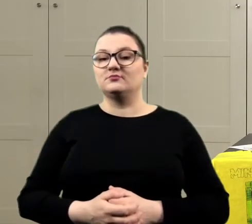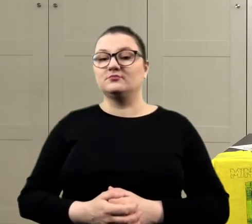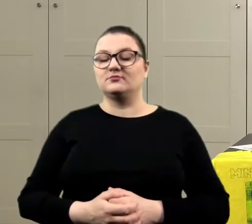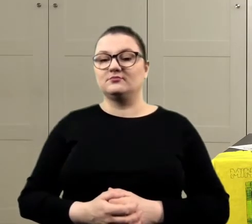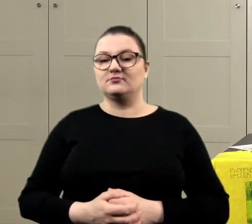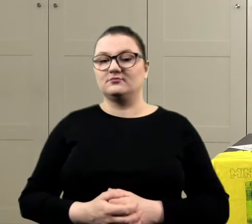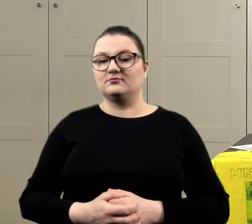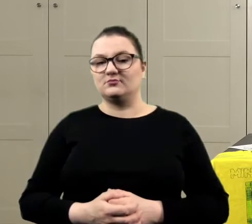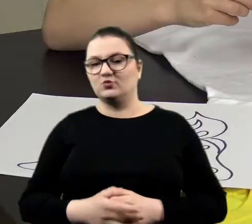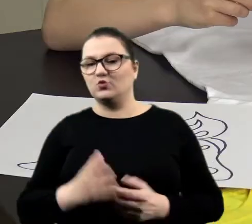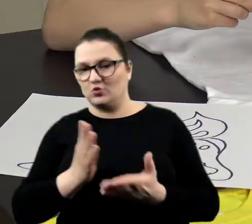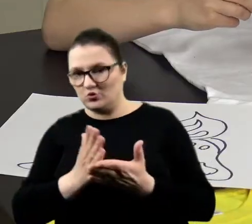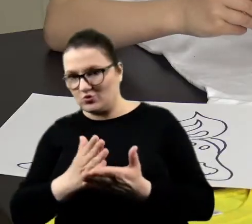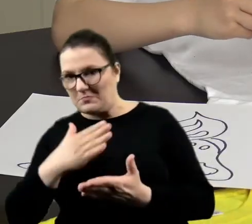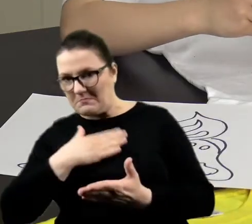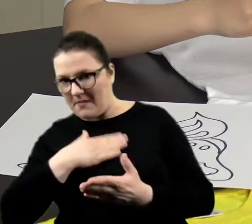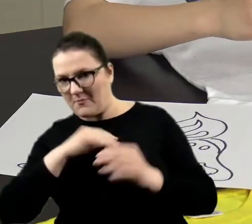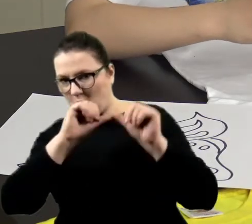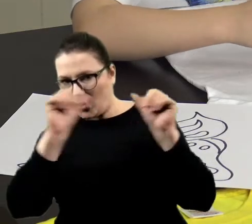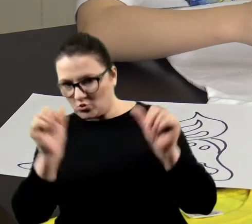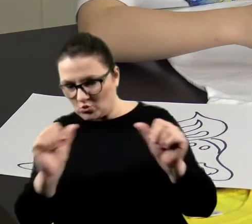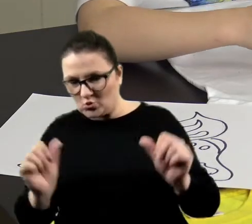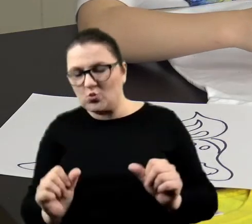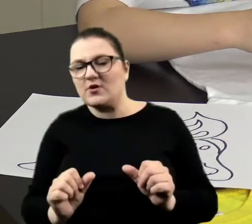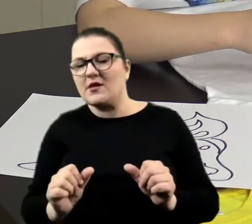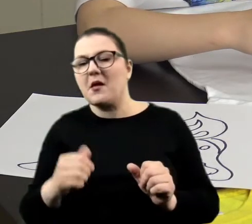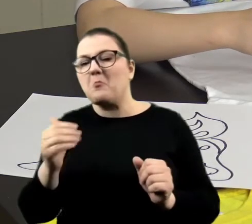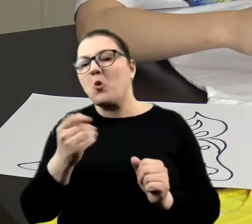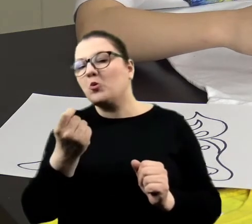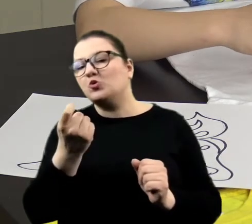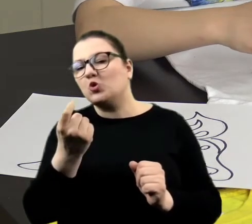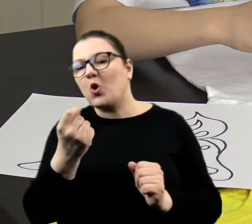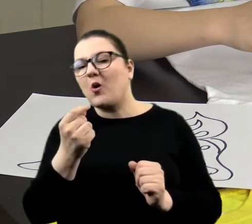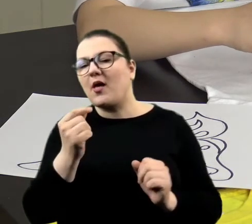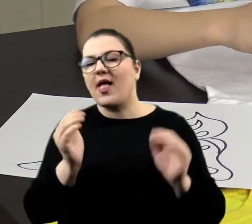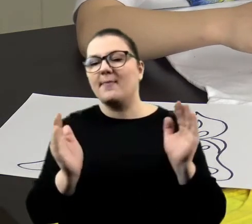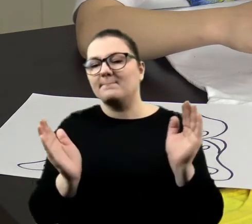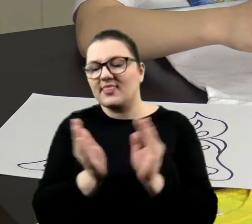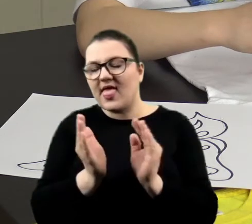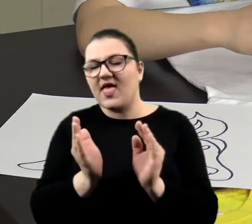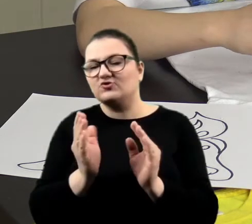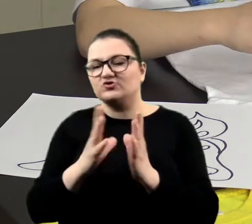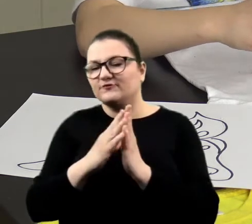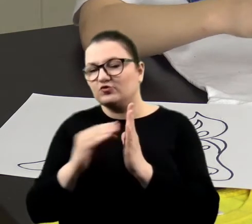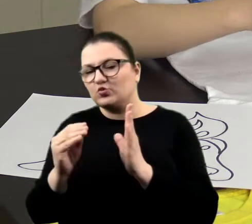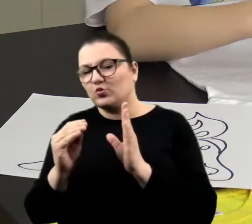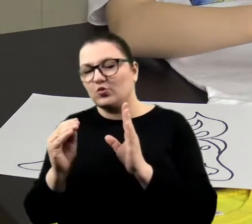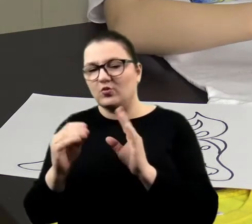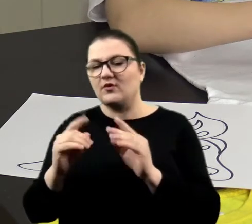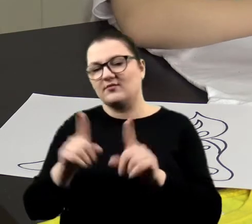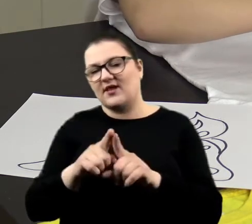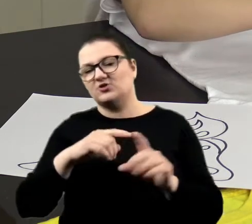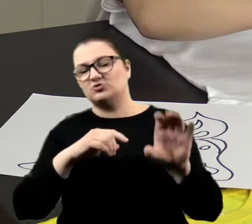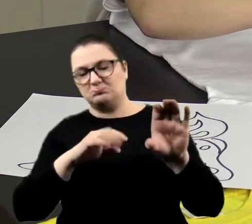Tutaj już mamy kontury, może kawałeczek na tych mniejszych wzorkach. tu z drugiej strony,